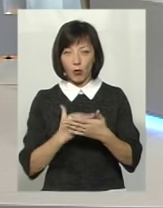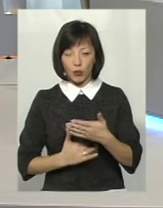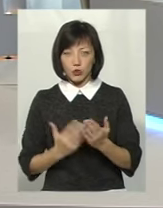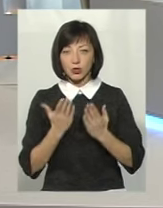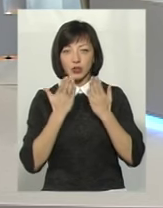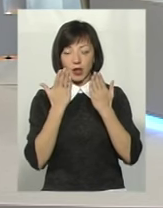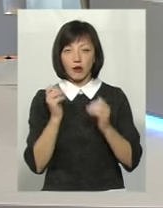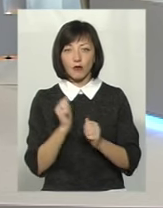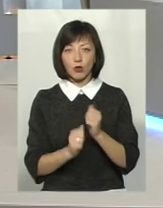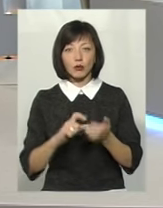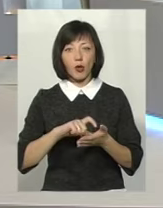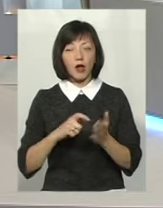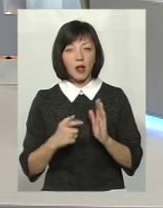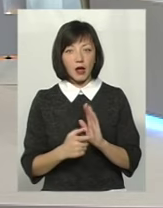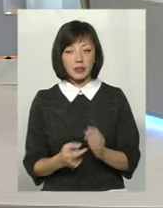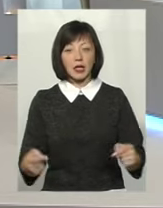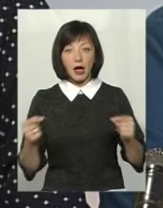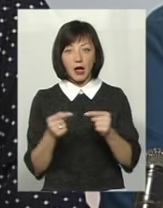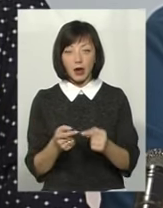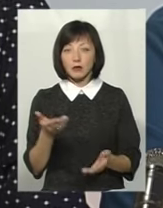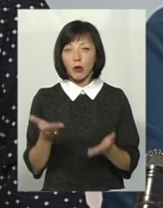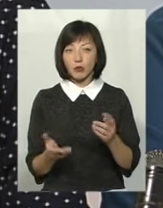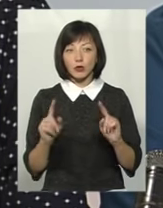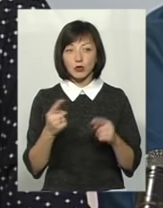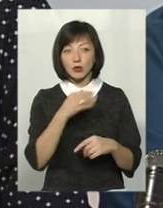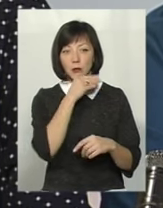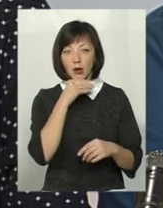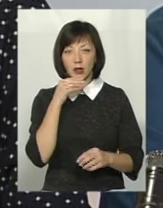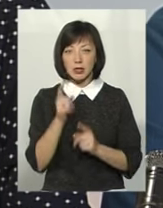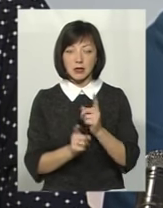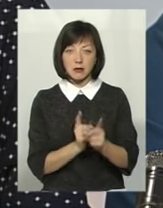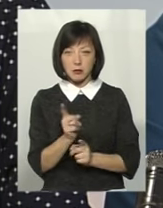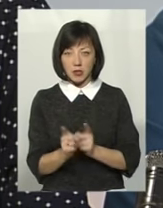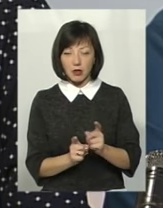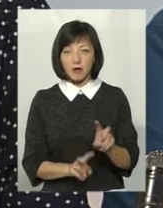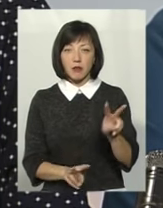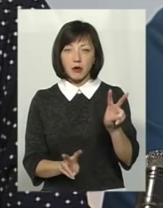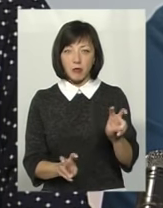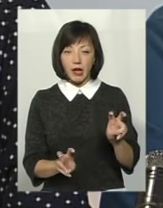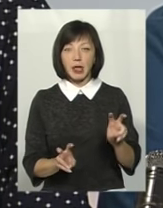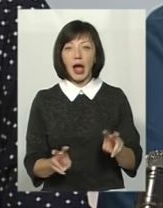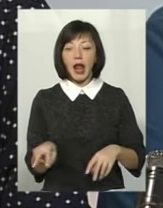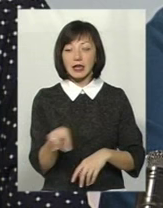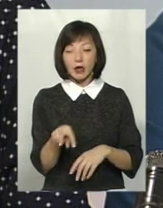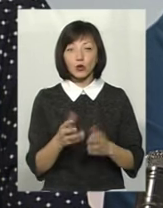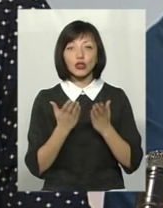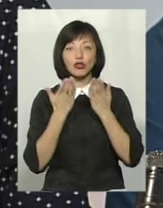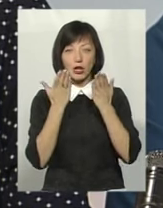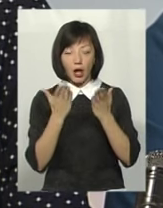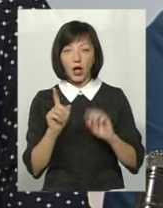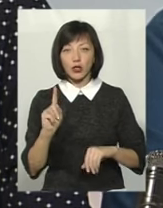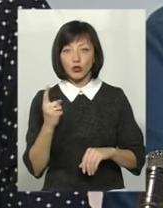у кожному класі. Якраз, мабуть, дуже багато змін якраз і в предметі, в літературному читанні. Тому що